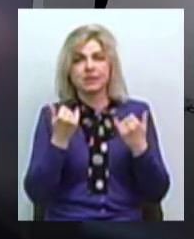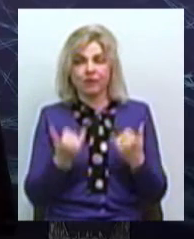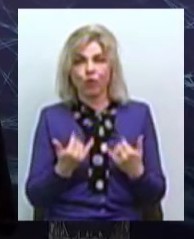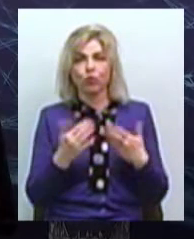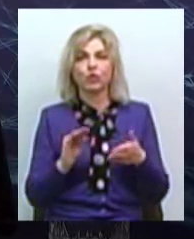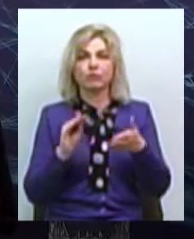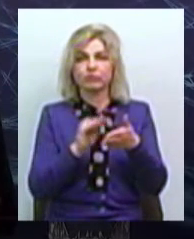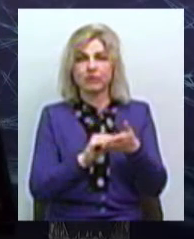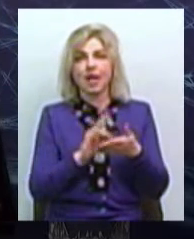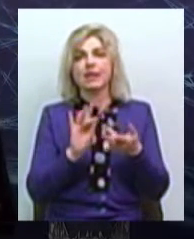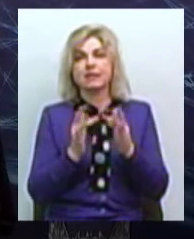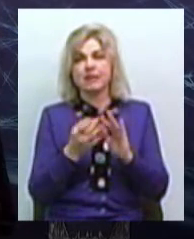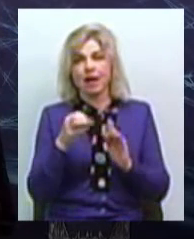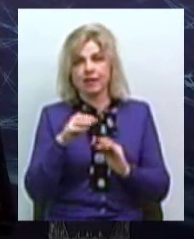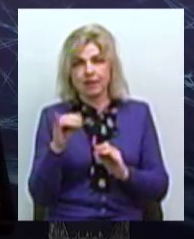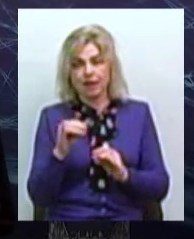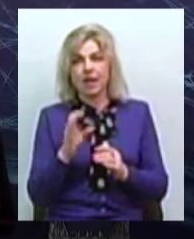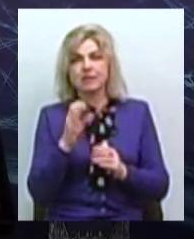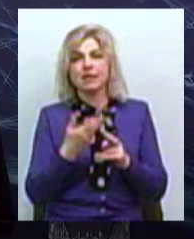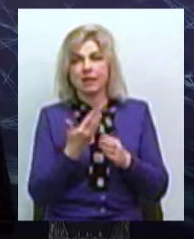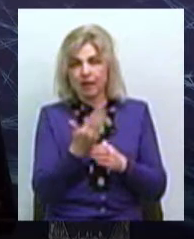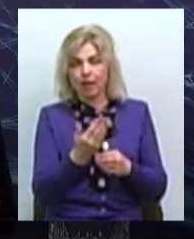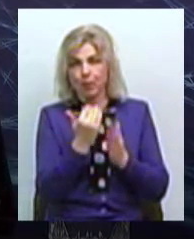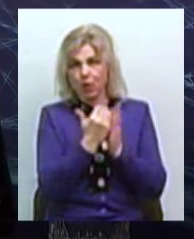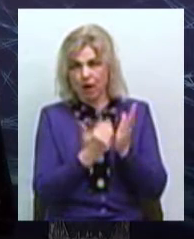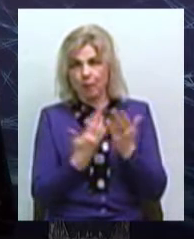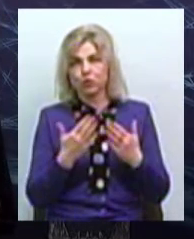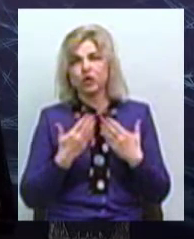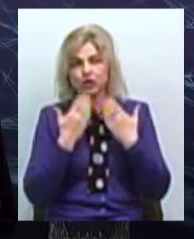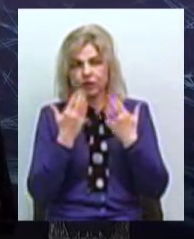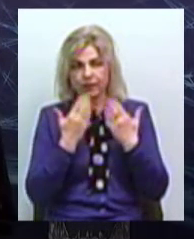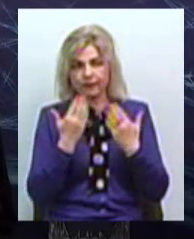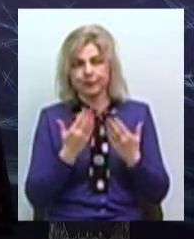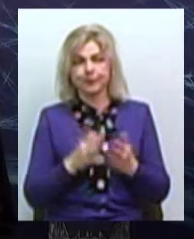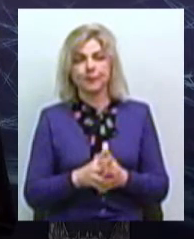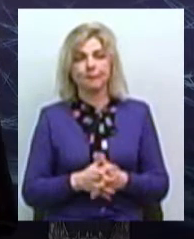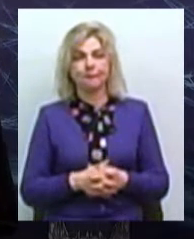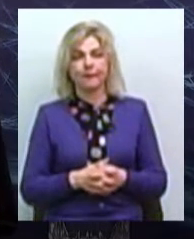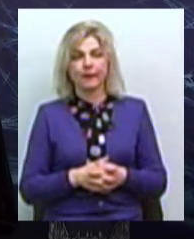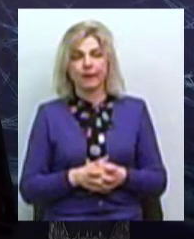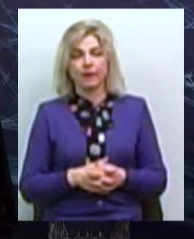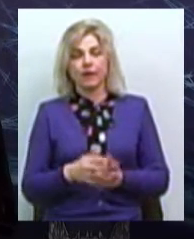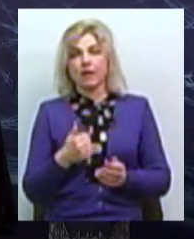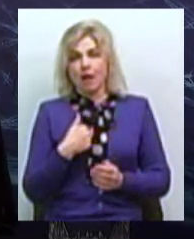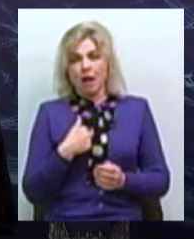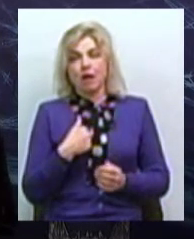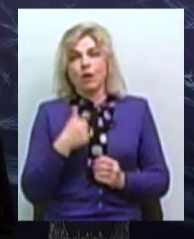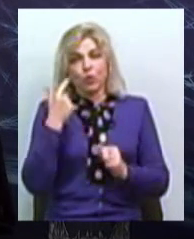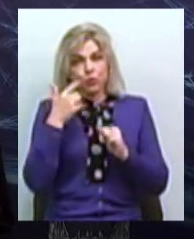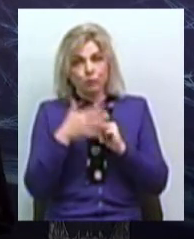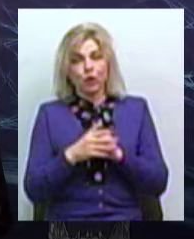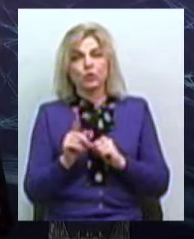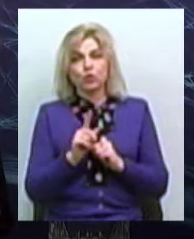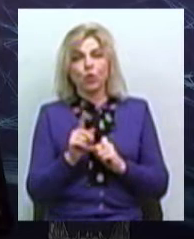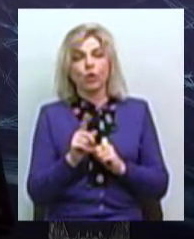розміщена на сайті. І з нею ми вже частково ознайомилися, я вже ознайомилася в повному обсязі. І я так розумію, що одна з